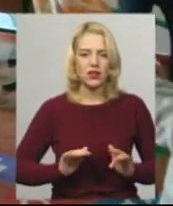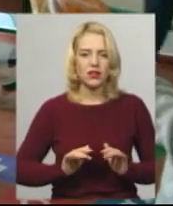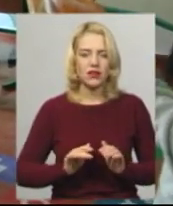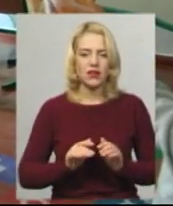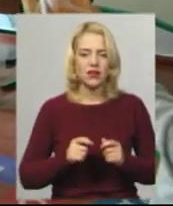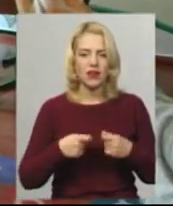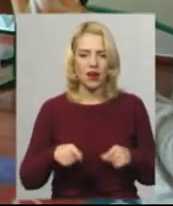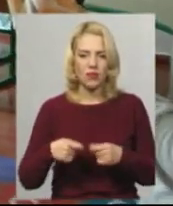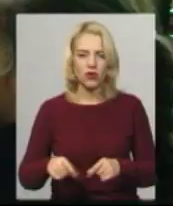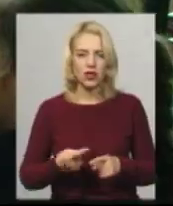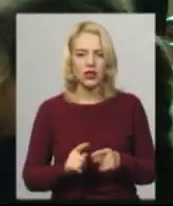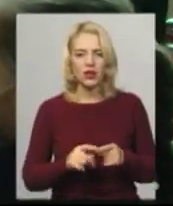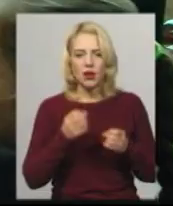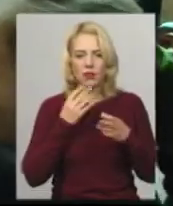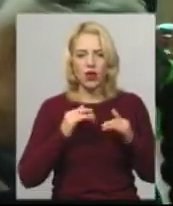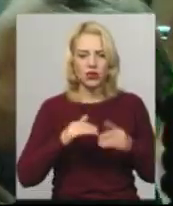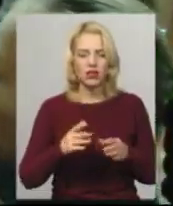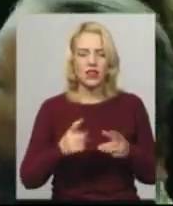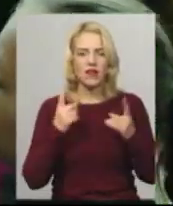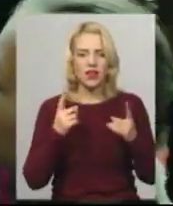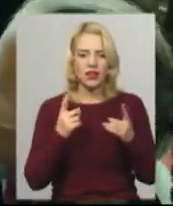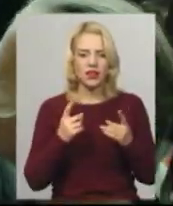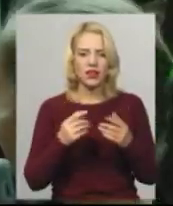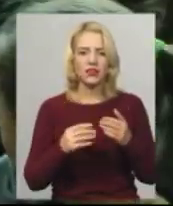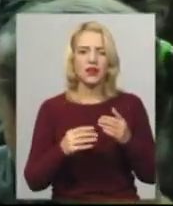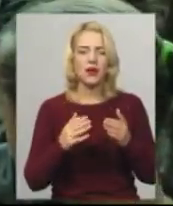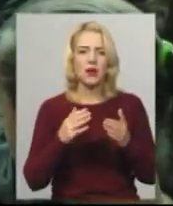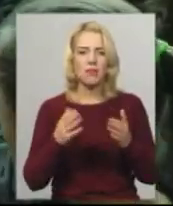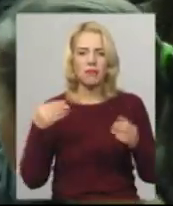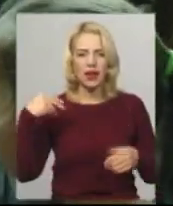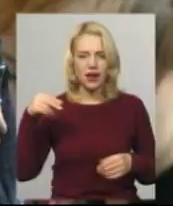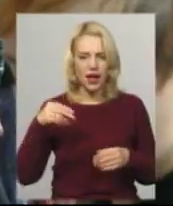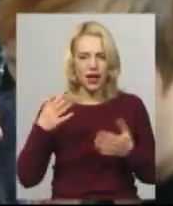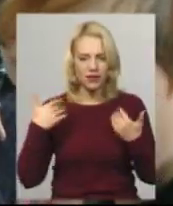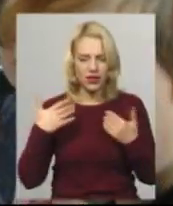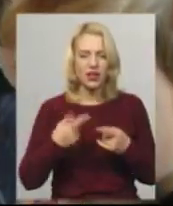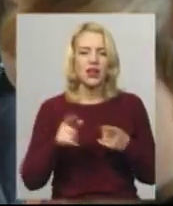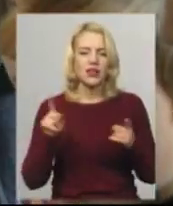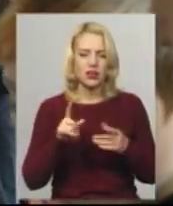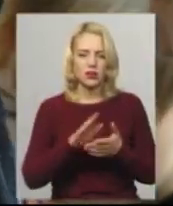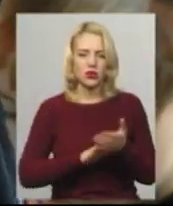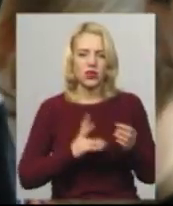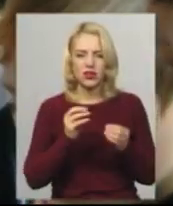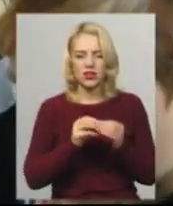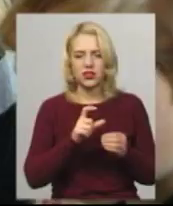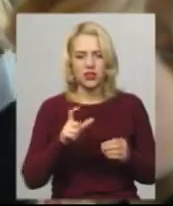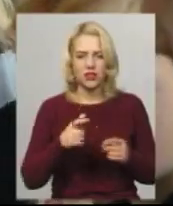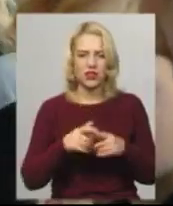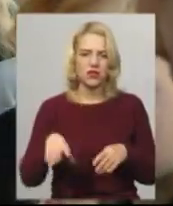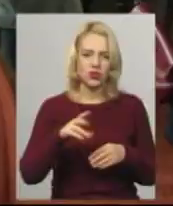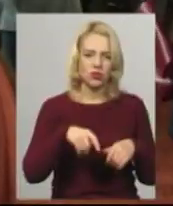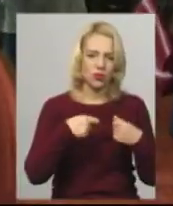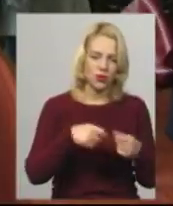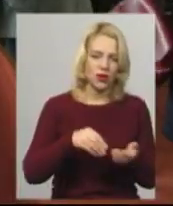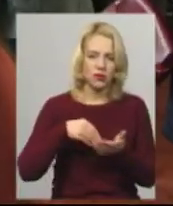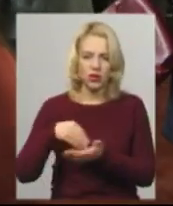Благодійний ярмарок проводять на великій перерві, яку подовжили на 10 хвилин. За півгодини школярі стигають все продати, купити і з'їсти.